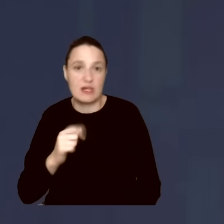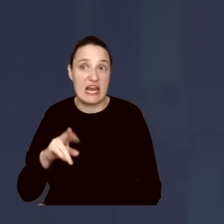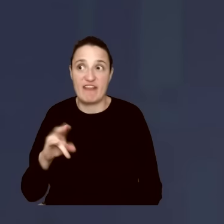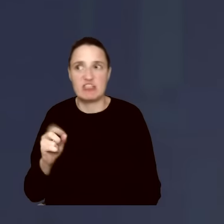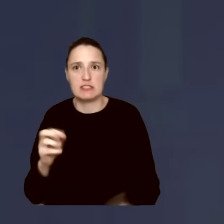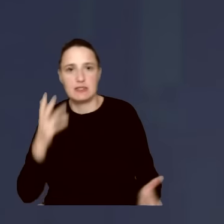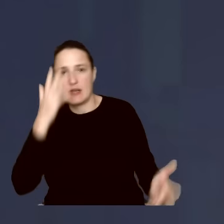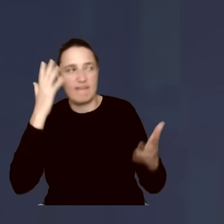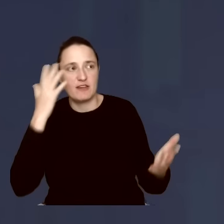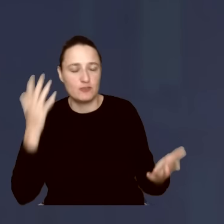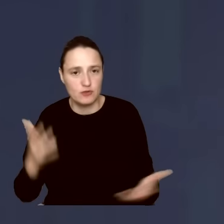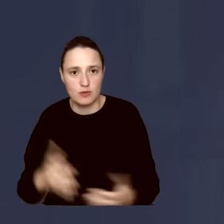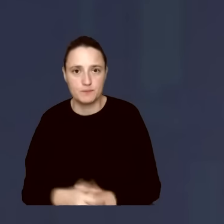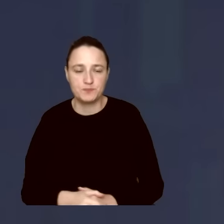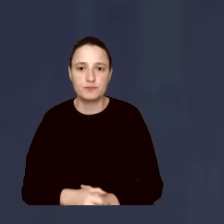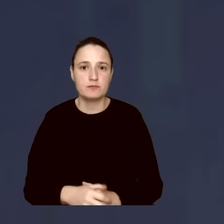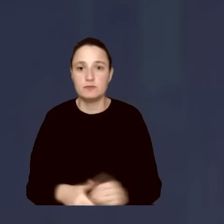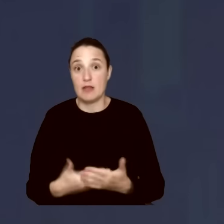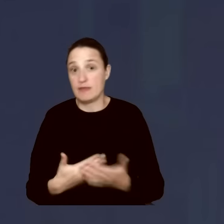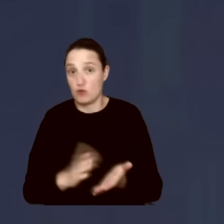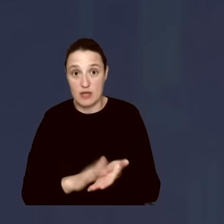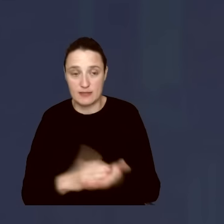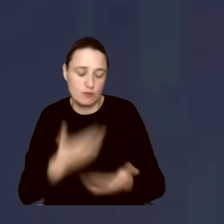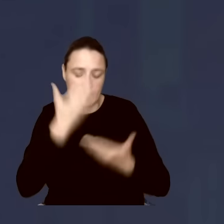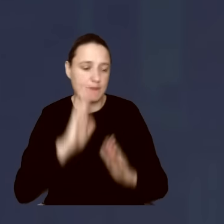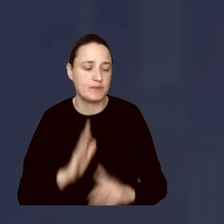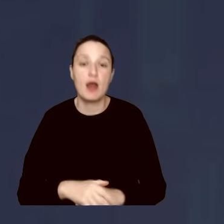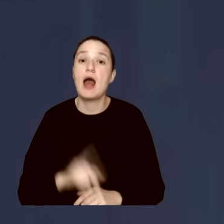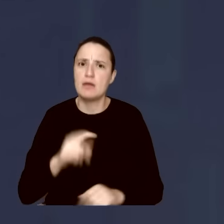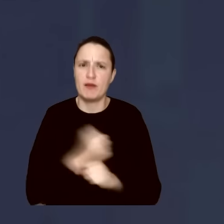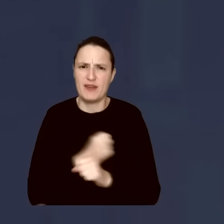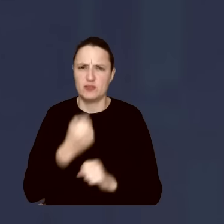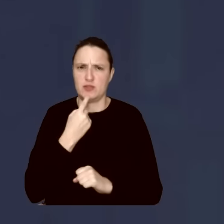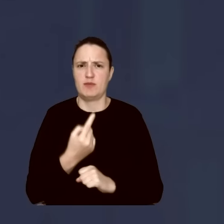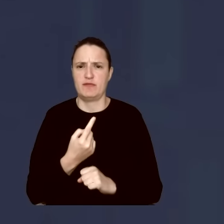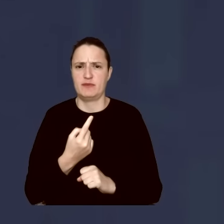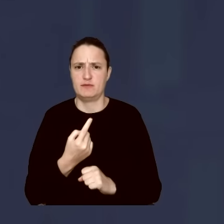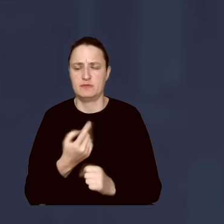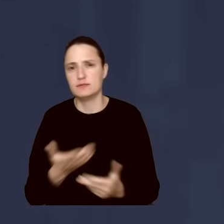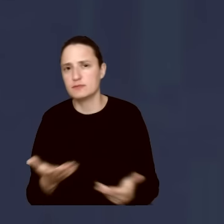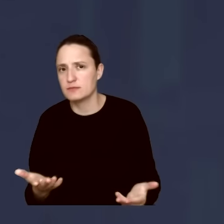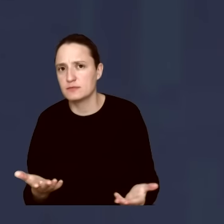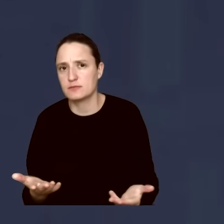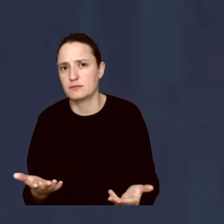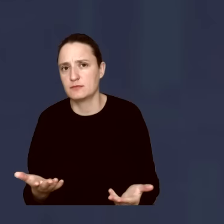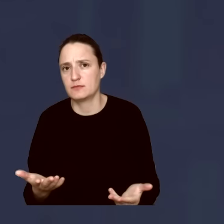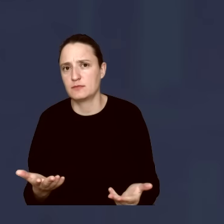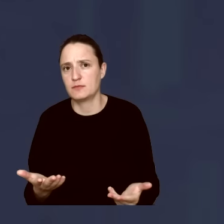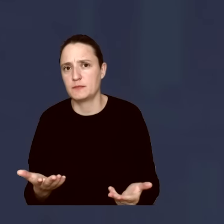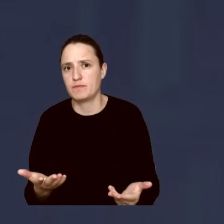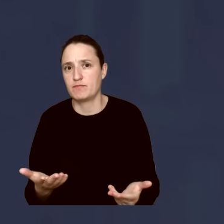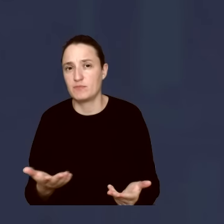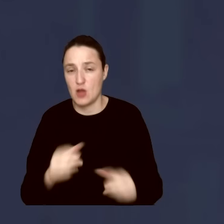końca, tak powiem, rzeczywistości ogarnąć i może dlatego nie klaskał. Ale mówiąc zupełnie poważnie, Proszę Państwa, rok